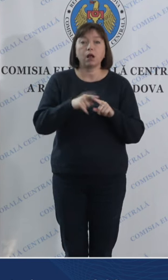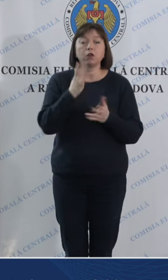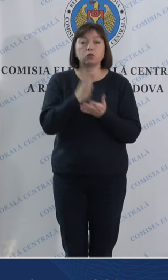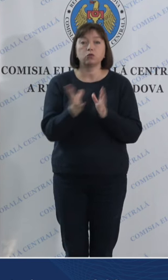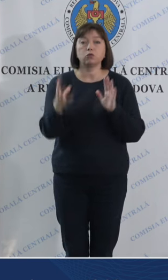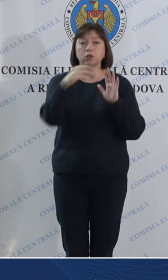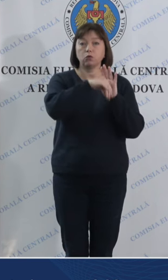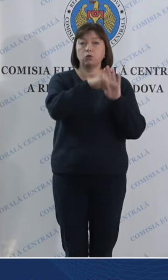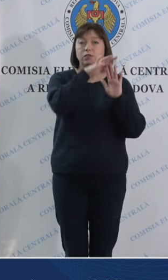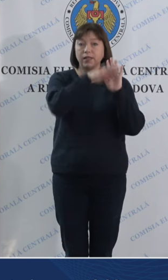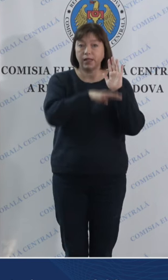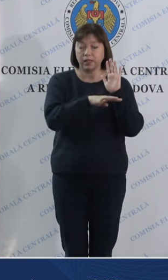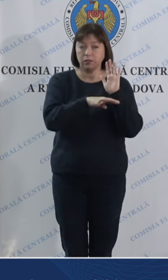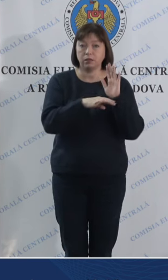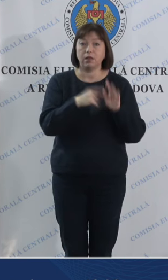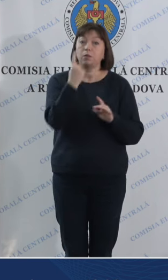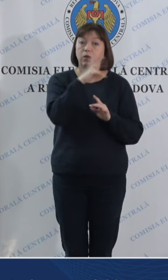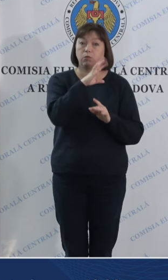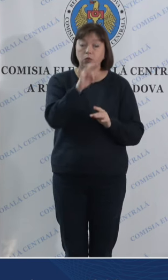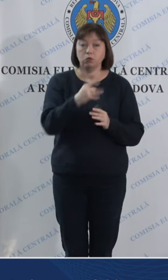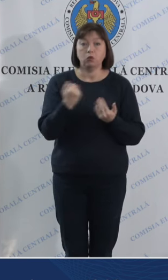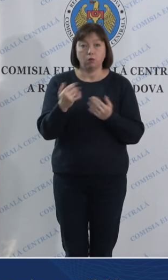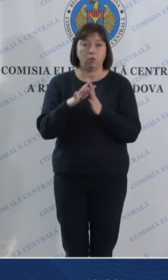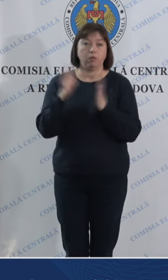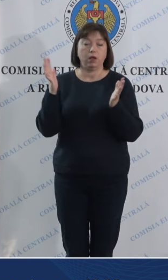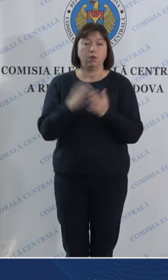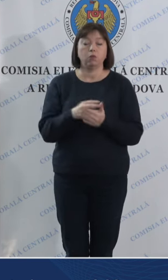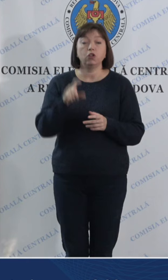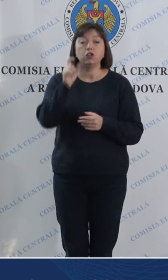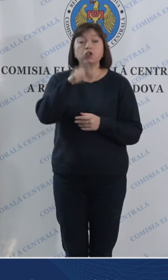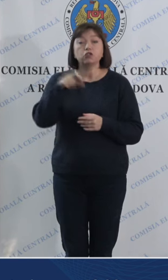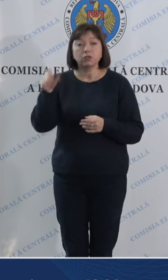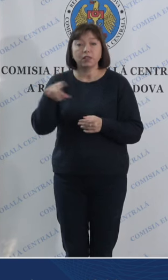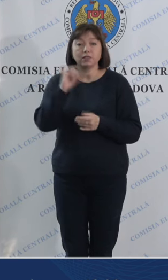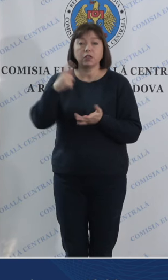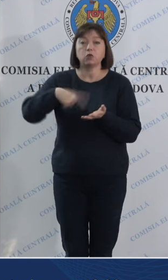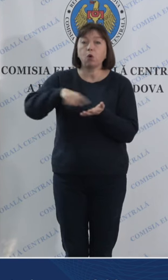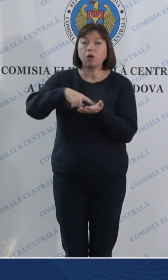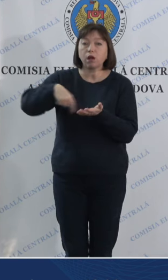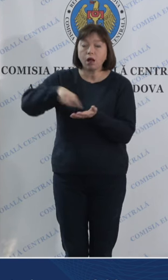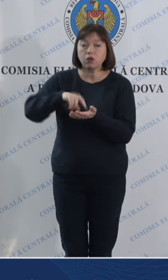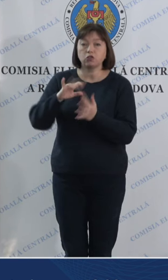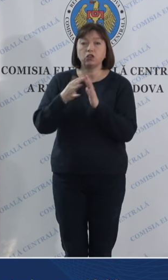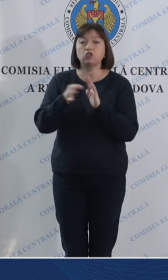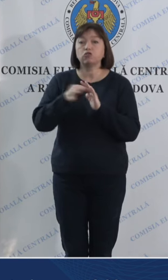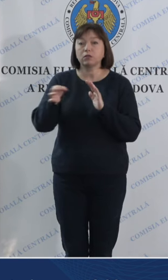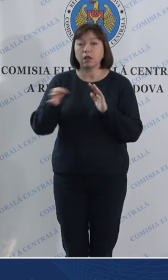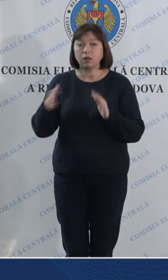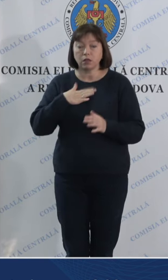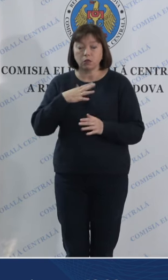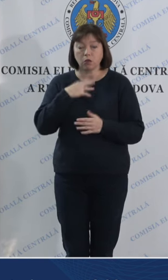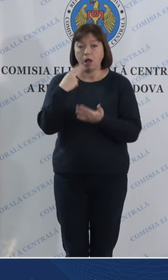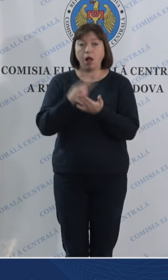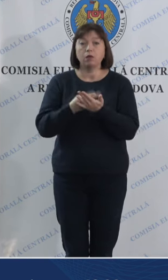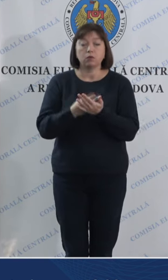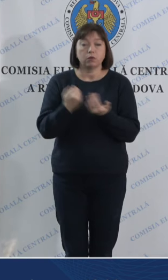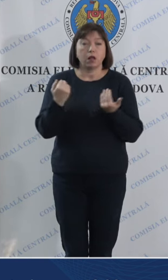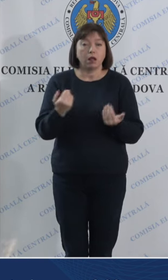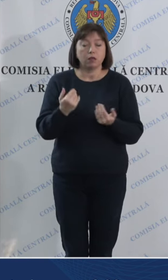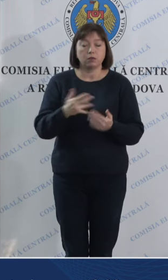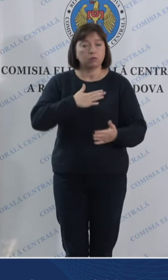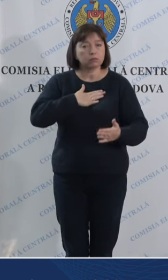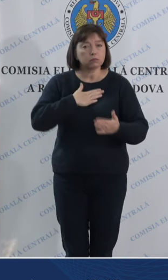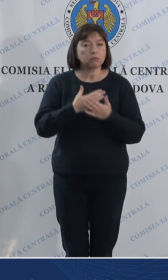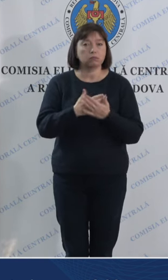în listele electorale de bază. Cetățenii din orașele și satele noastre au demonstrat astăzi o prezență